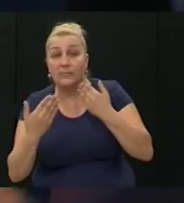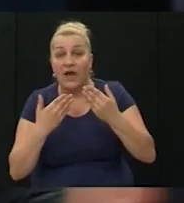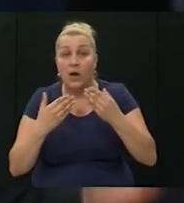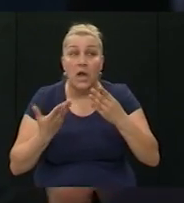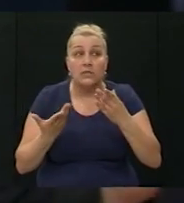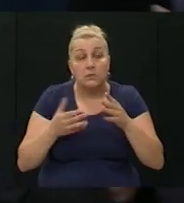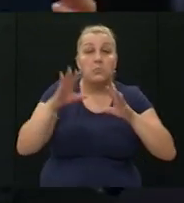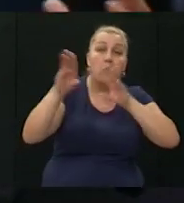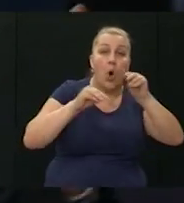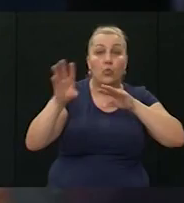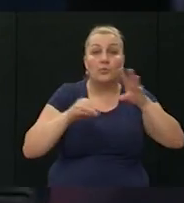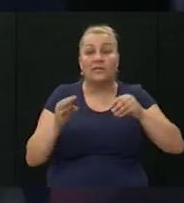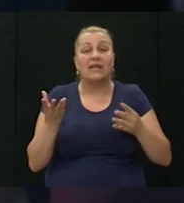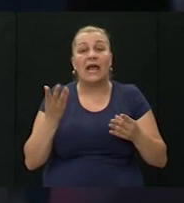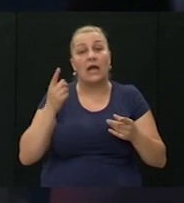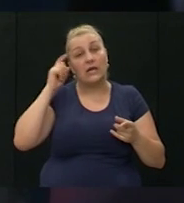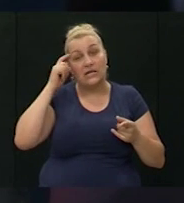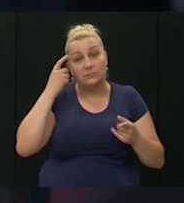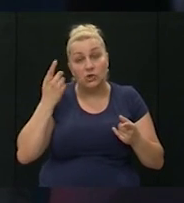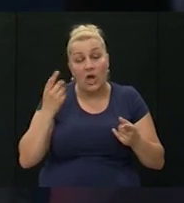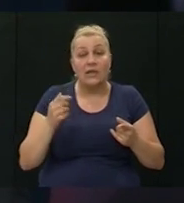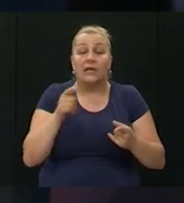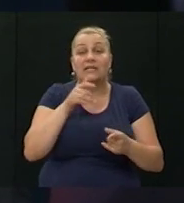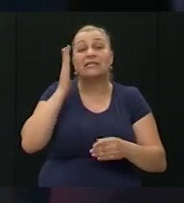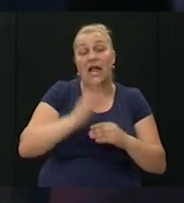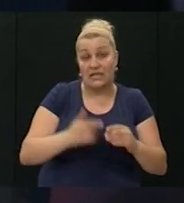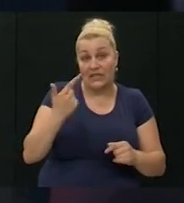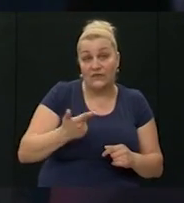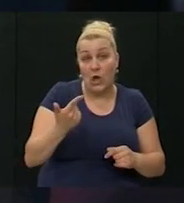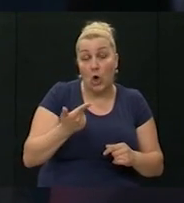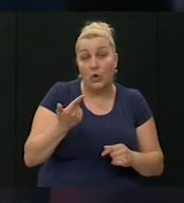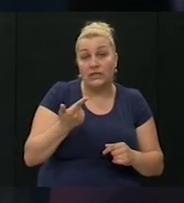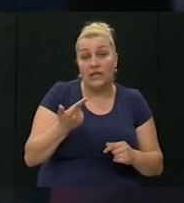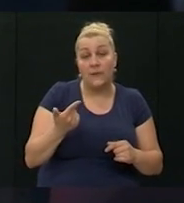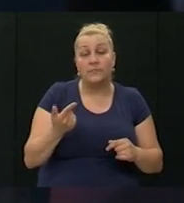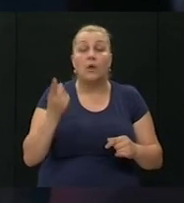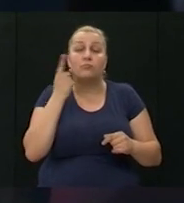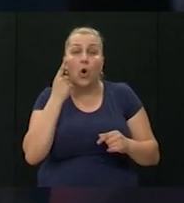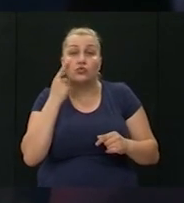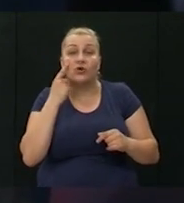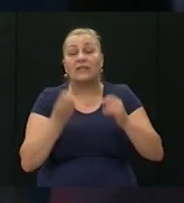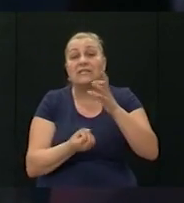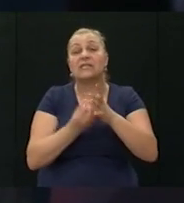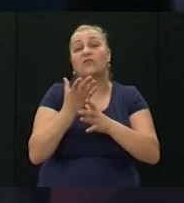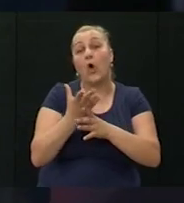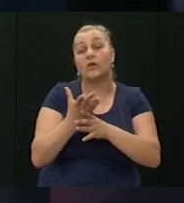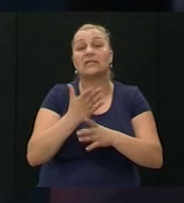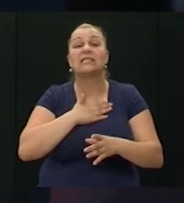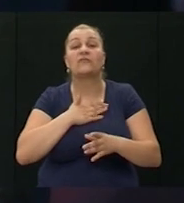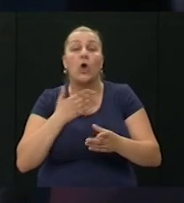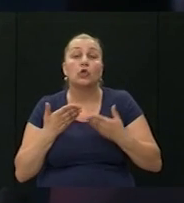pokupiti neke stavove iskustva i posljednje dvije godine pokušavate kreirati